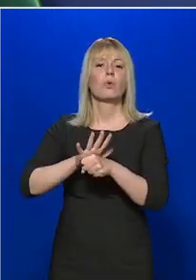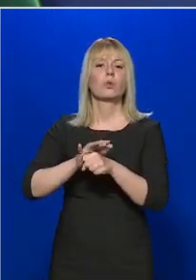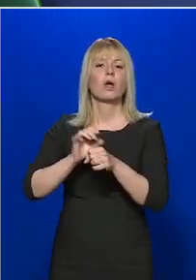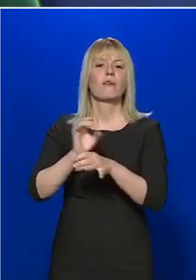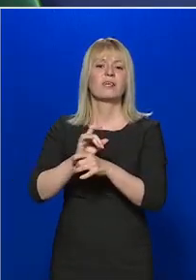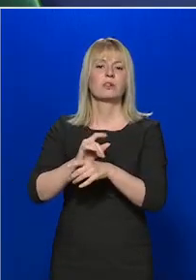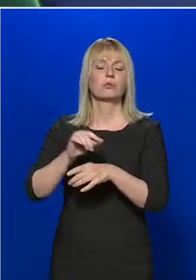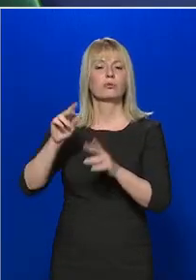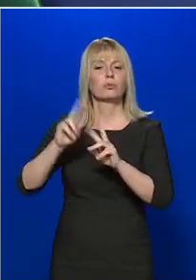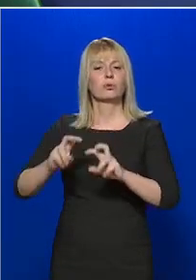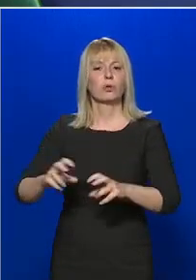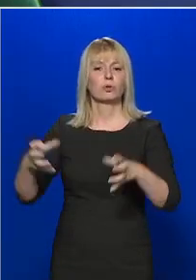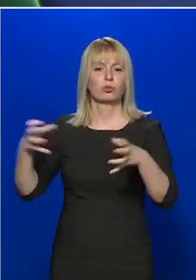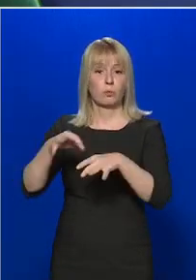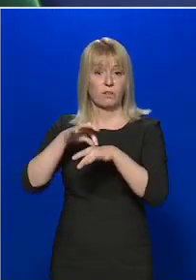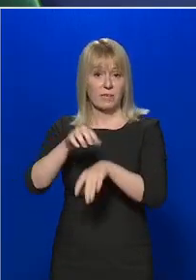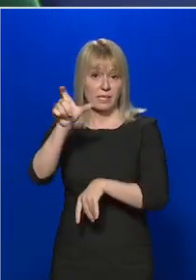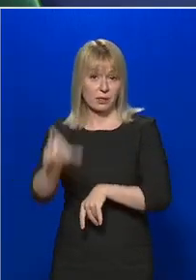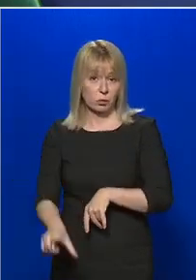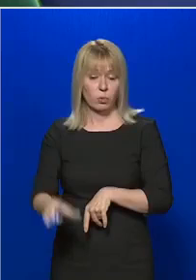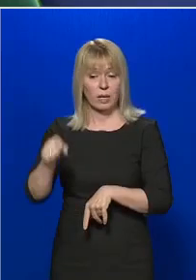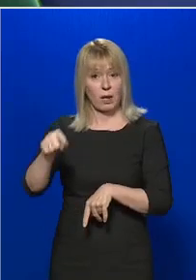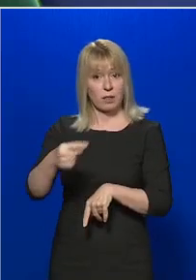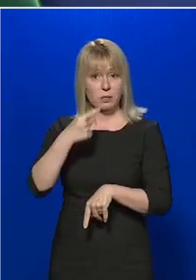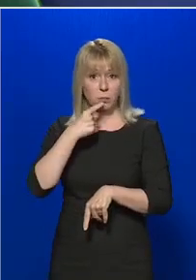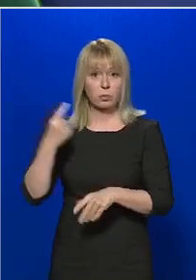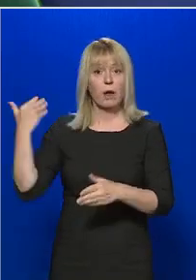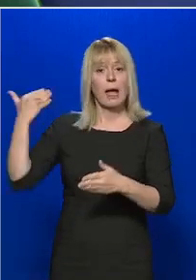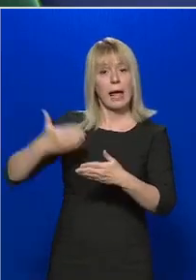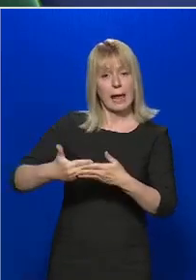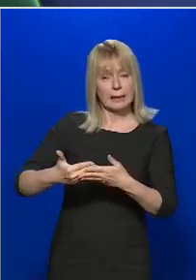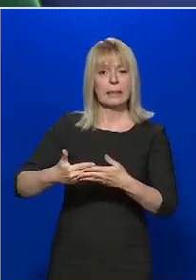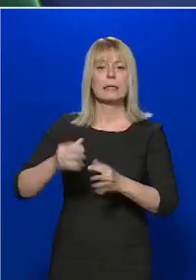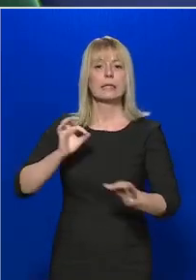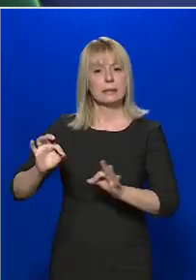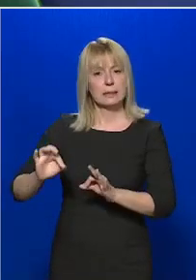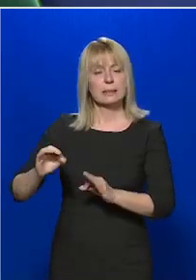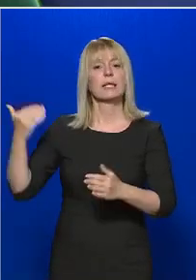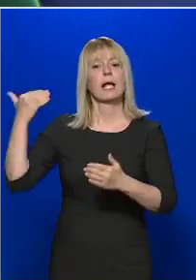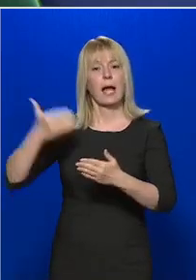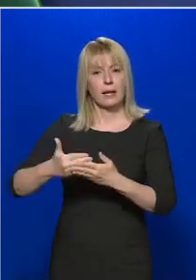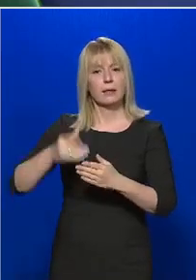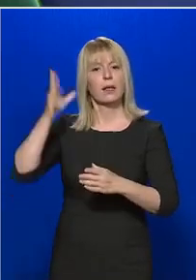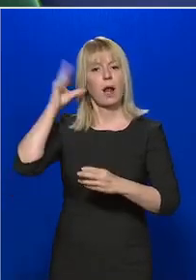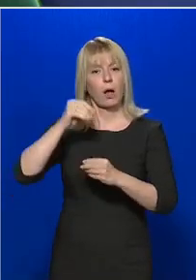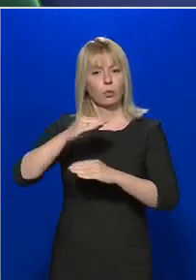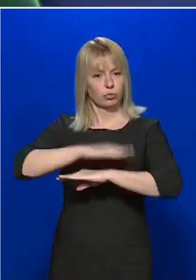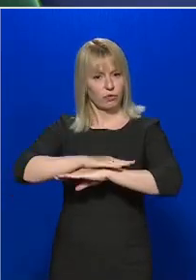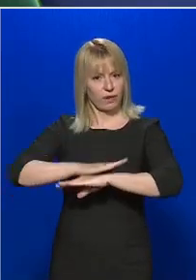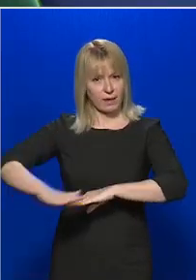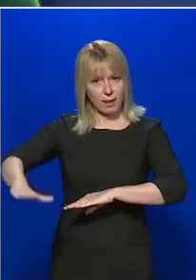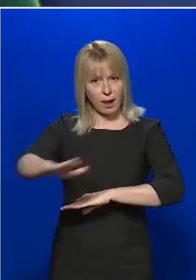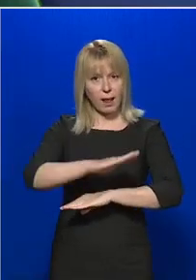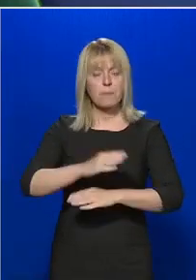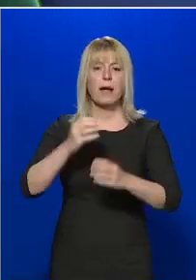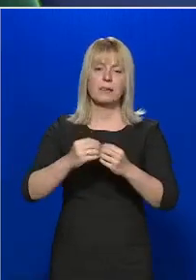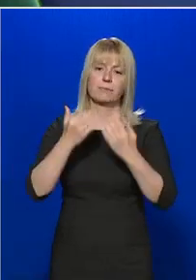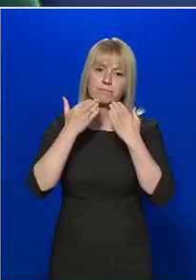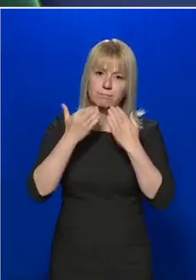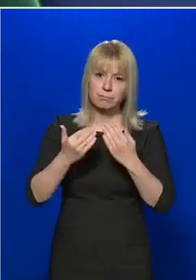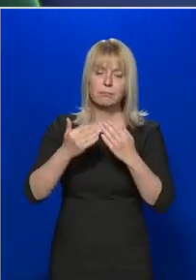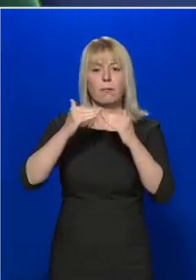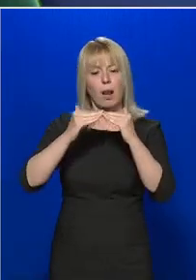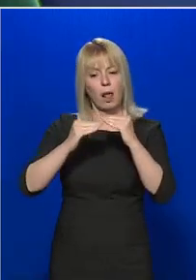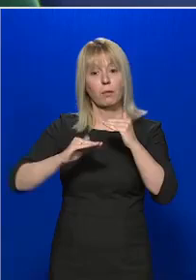vezetője szerint, az eddigi intézkedések és a lakosság fegyelmezettsége azt eredményezte, hogy egyelőre sikerült ellaposítani a